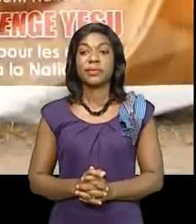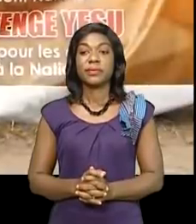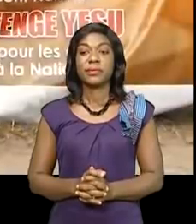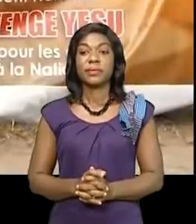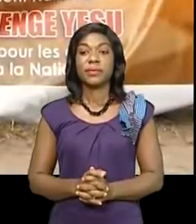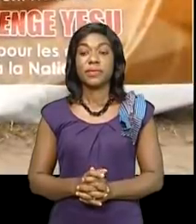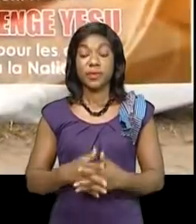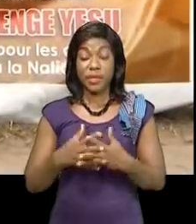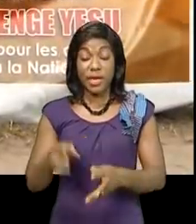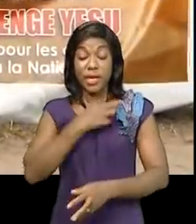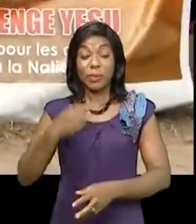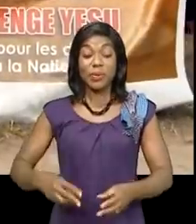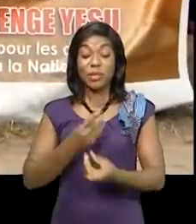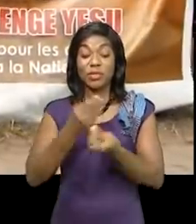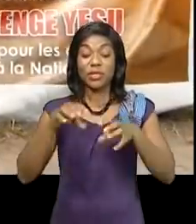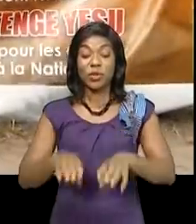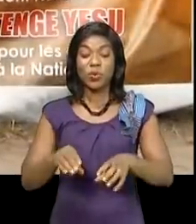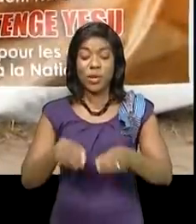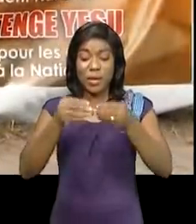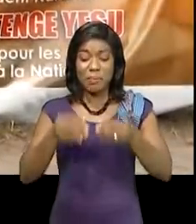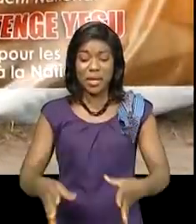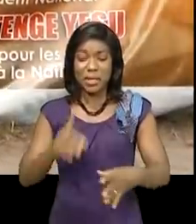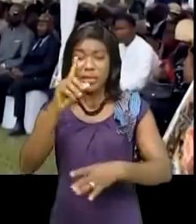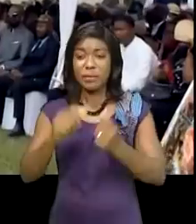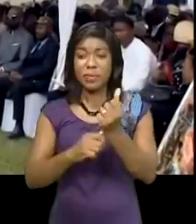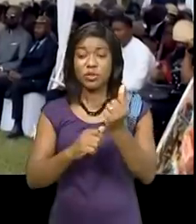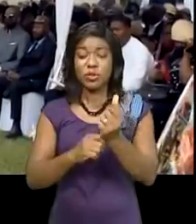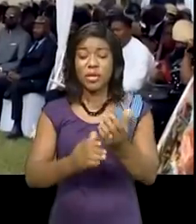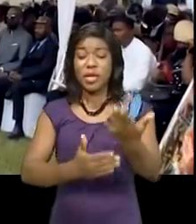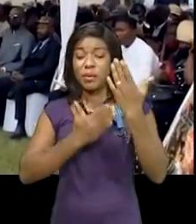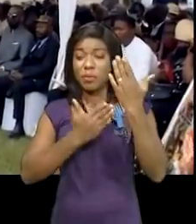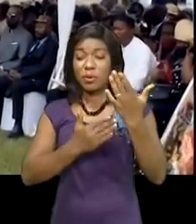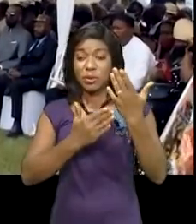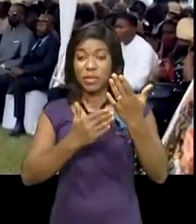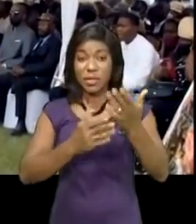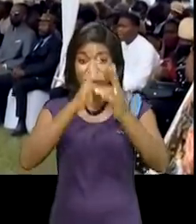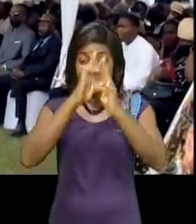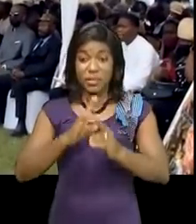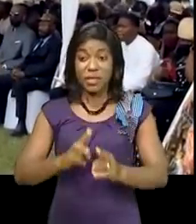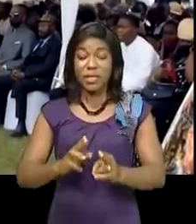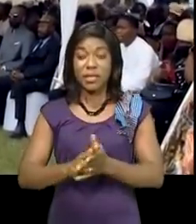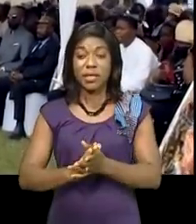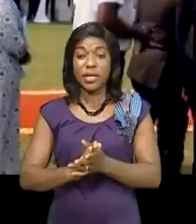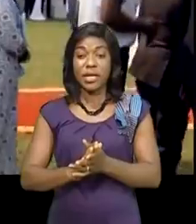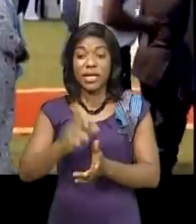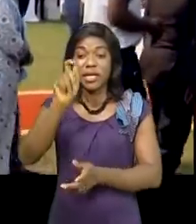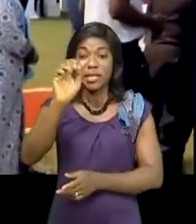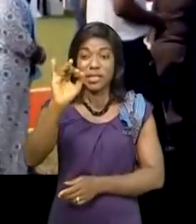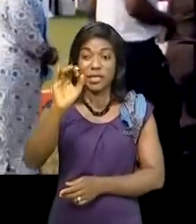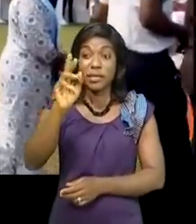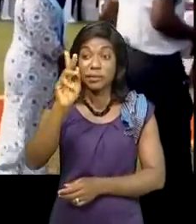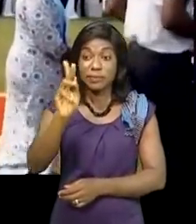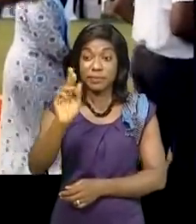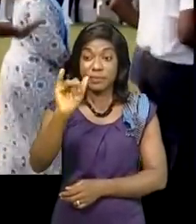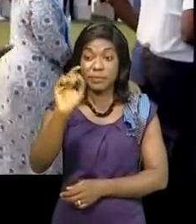La République de Mouradu du Congo vient de perdre un de ses dignes fils, le patriarche Yezu Kitengue, décédé le lundi